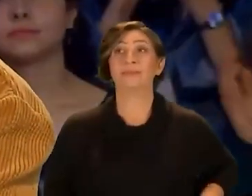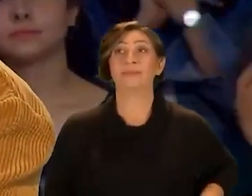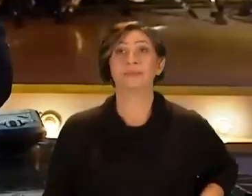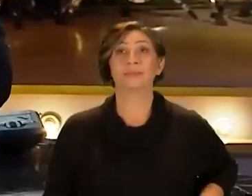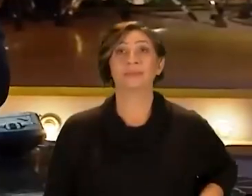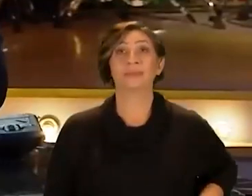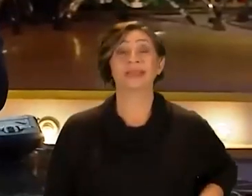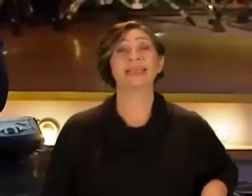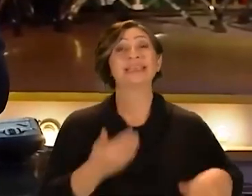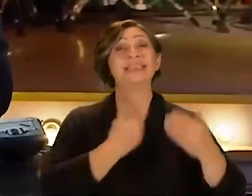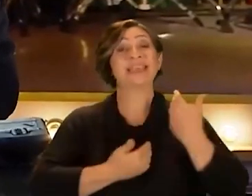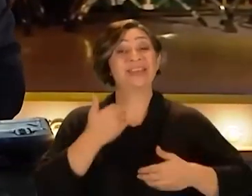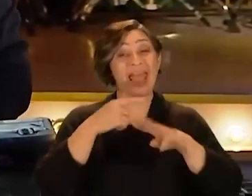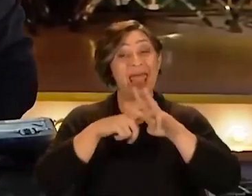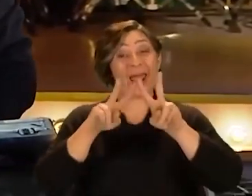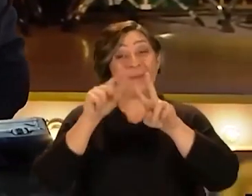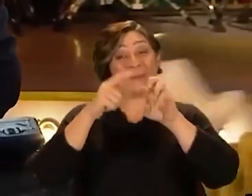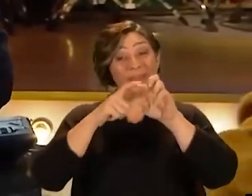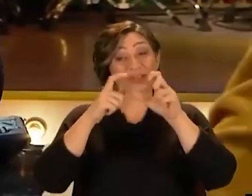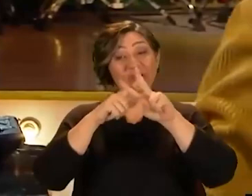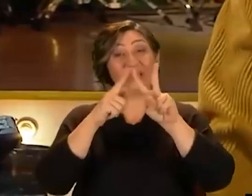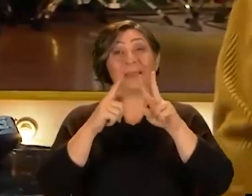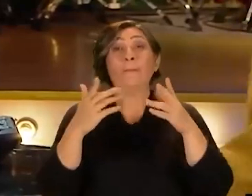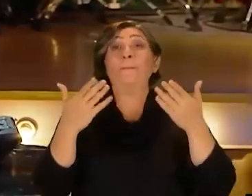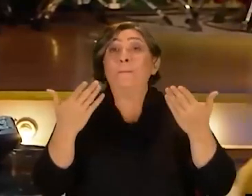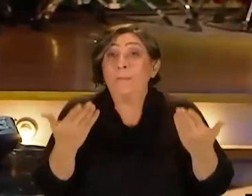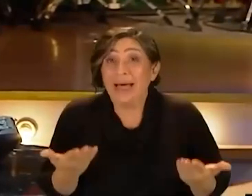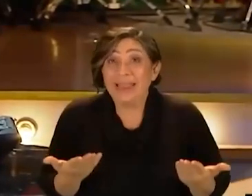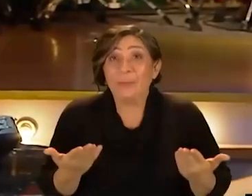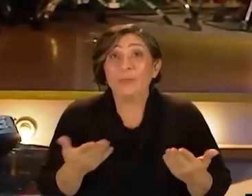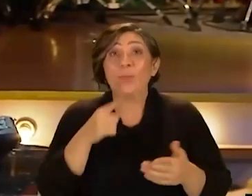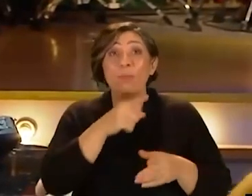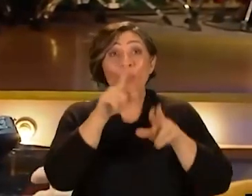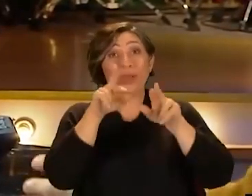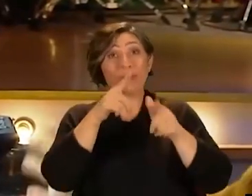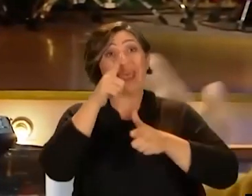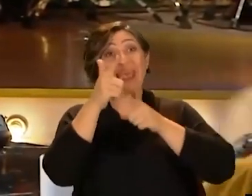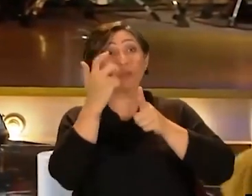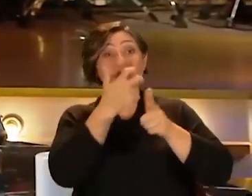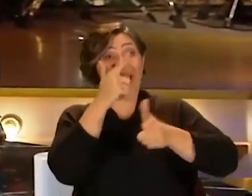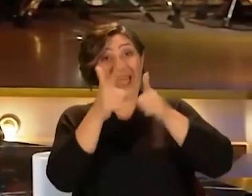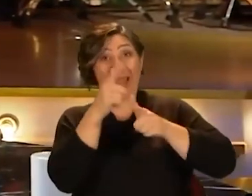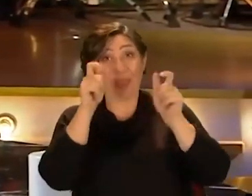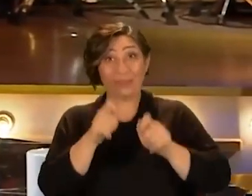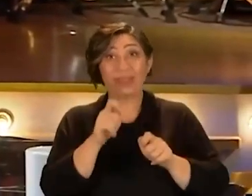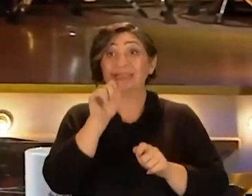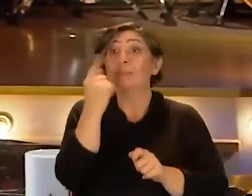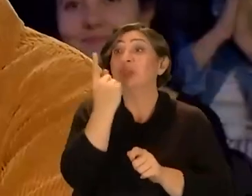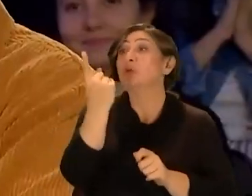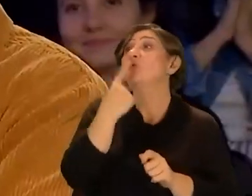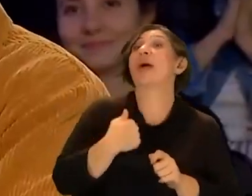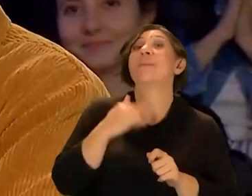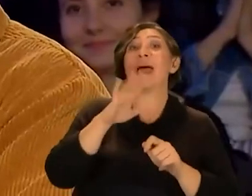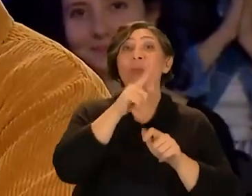Evet sevgili Emir Can İrek madem madem böyle bir klip yaptın sakın bir şey